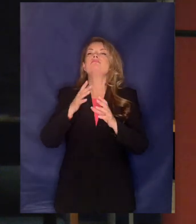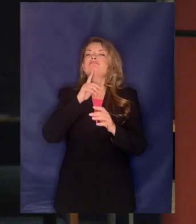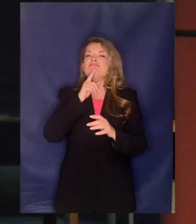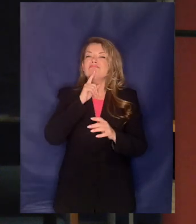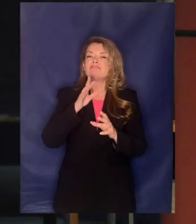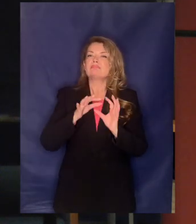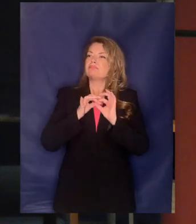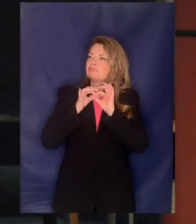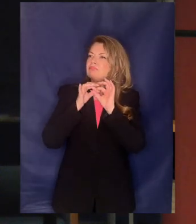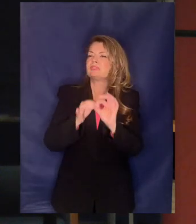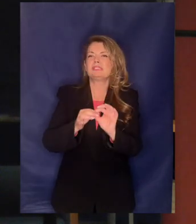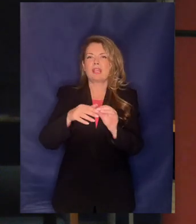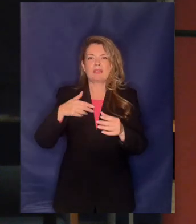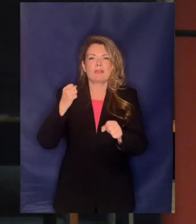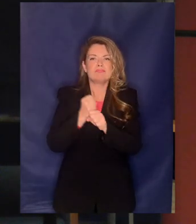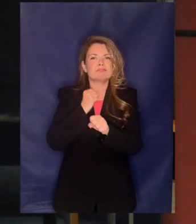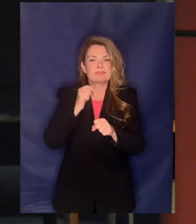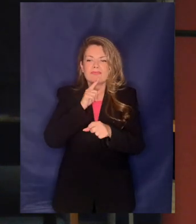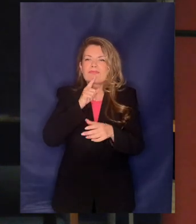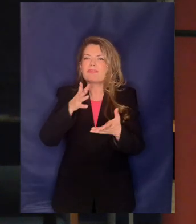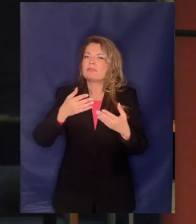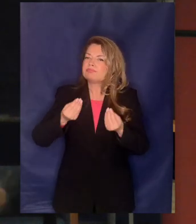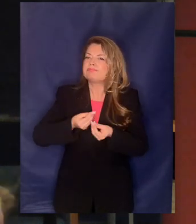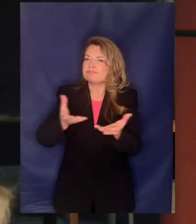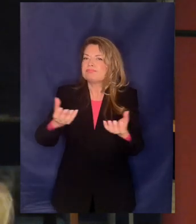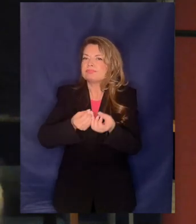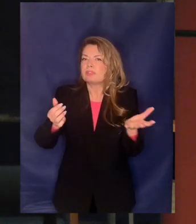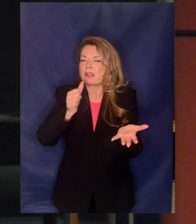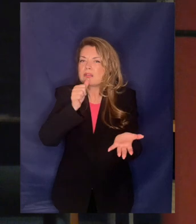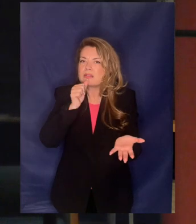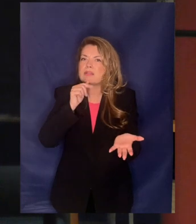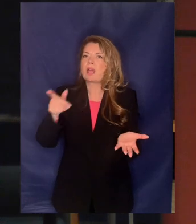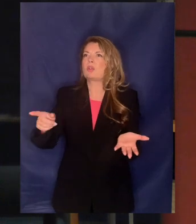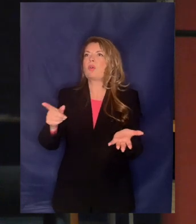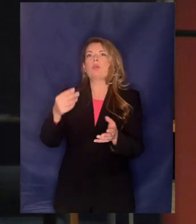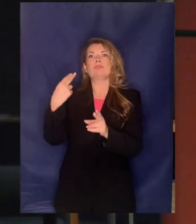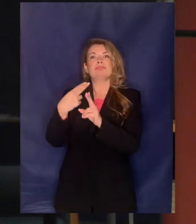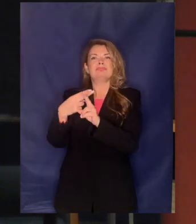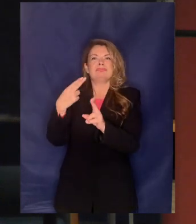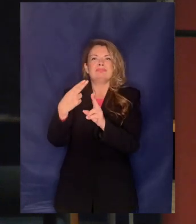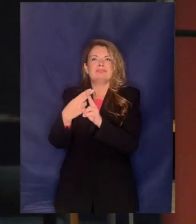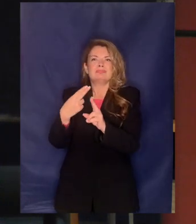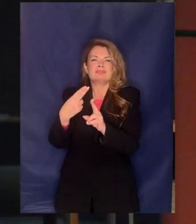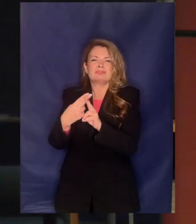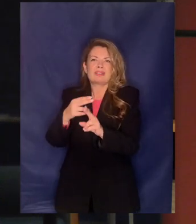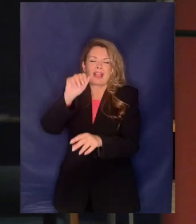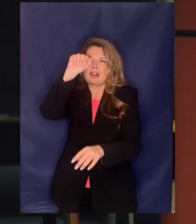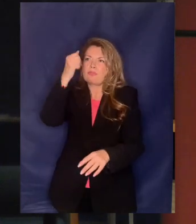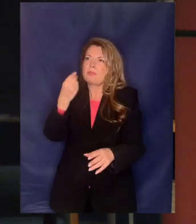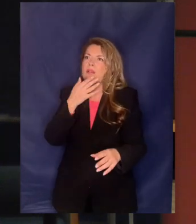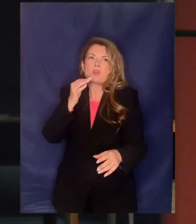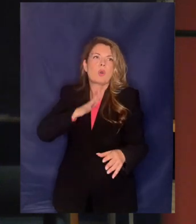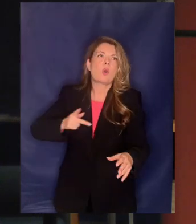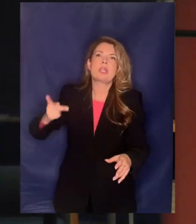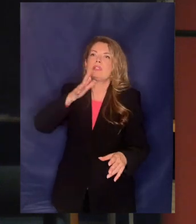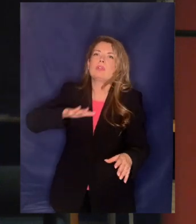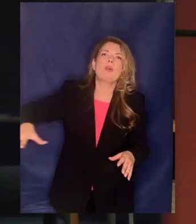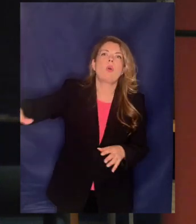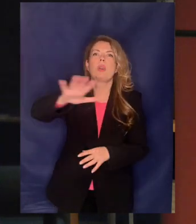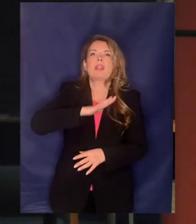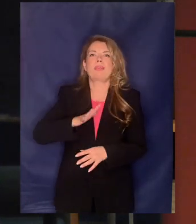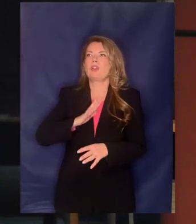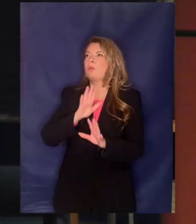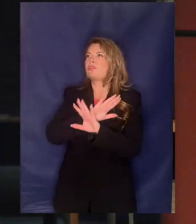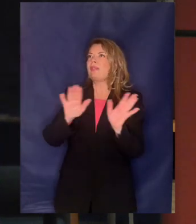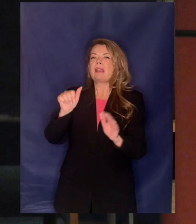από κάθε άποψη παροχή των υπηρεσιών της ΕΙΔΑΒ είναι κατά κυριολεξία το δικαστήριο ζωτικής σημασίας για τους ανθρώπους και όχι απλώς μία